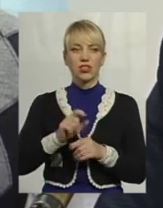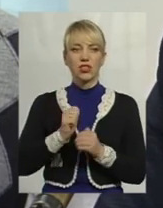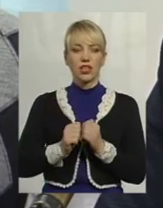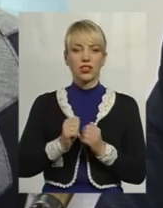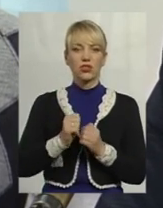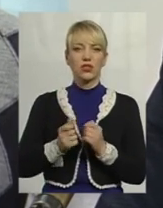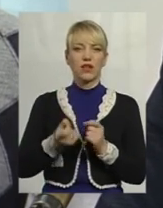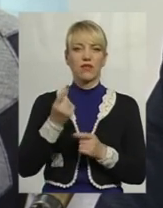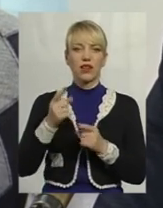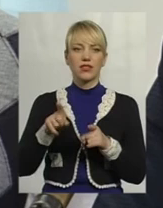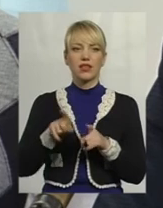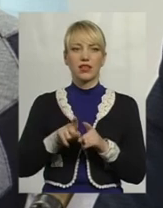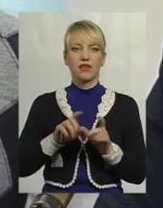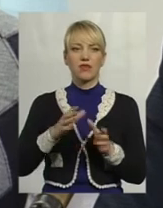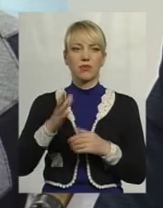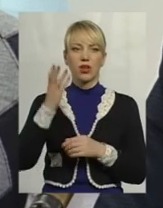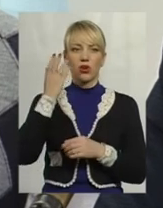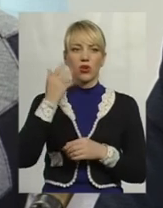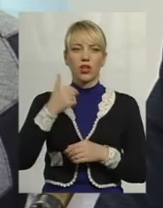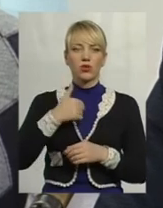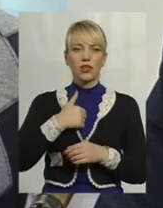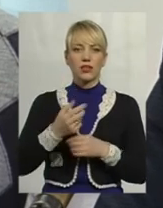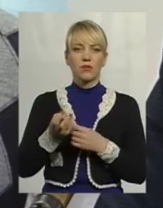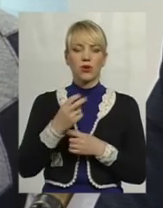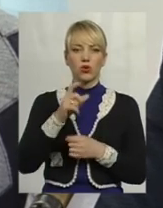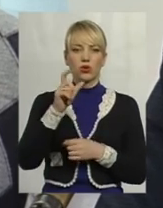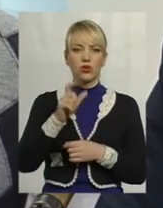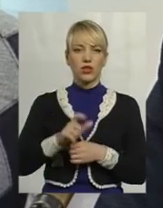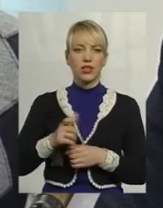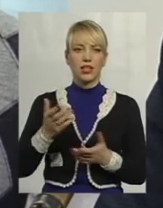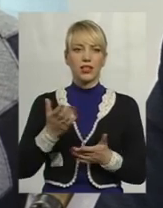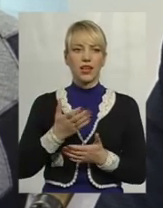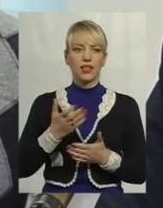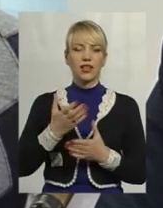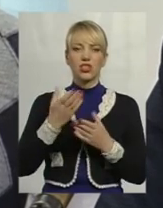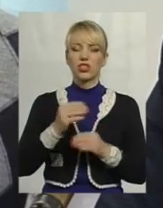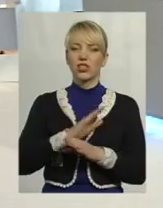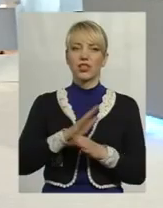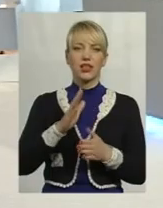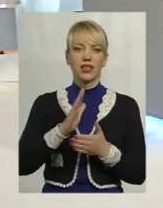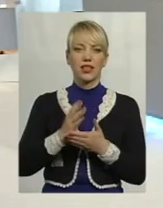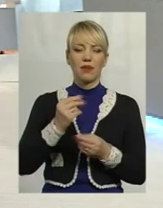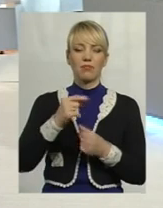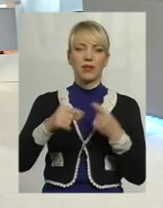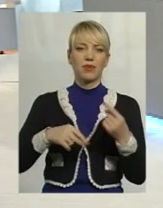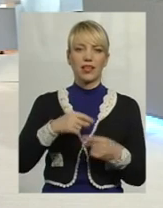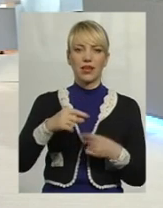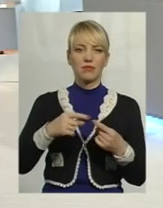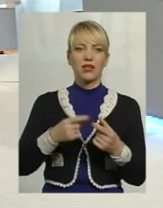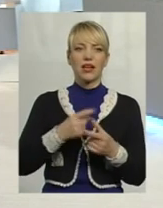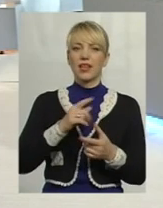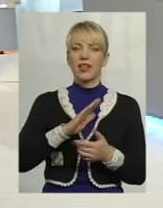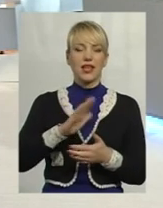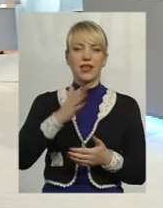'являються такі випадки, коли до нас приходить людина, яка навіть, в принципі, ще не є підприємцем, чи не є